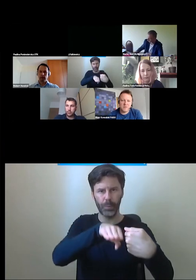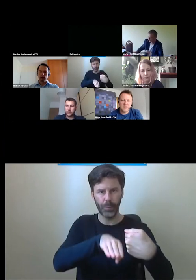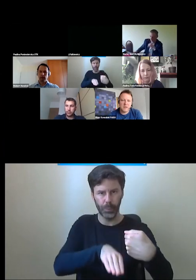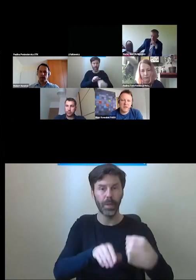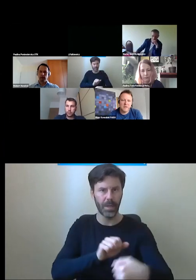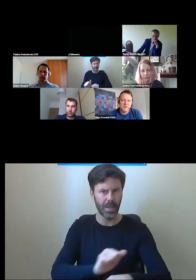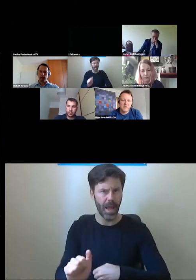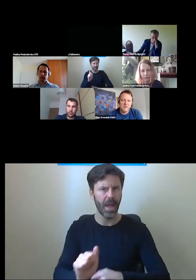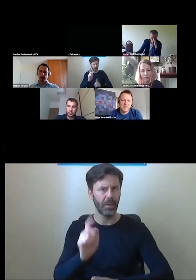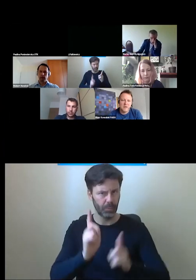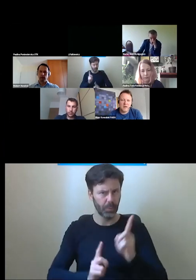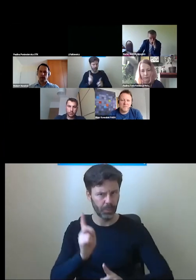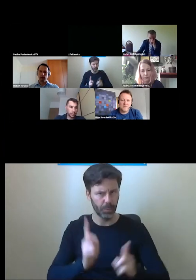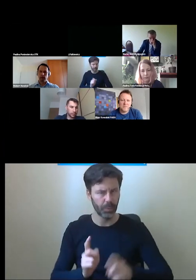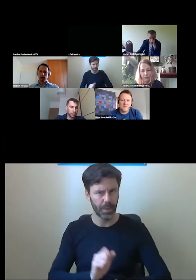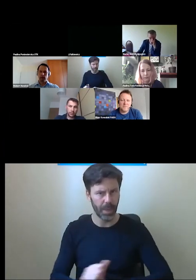rozwiązanie.